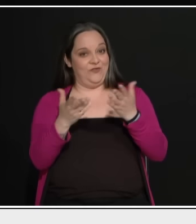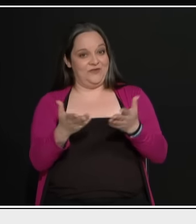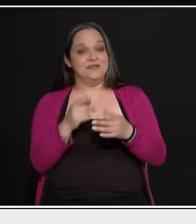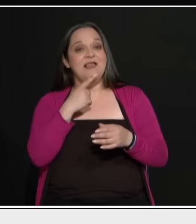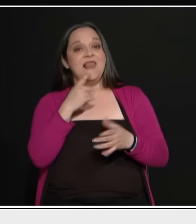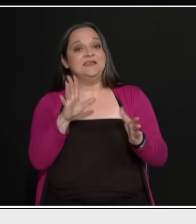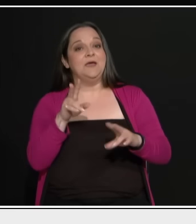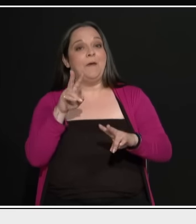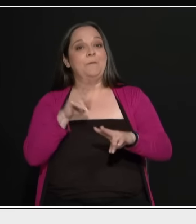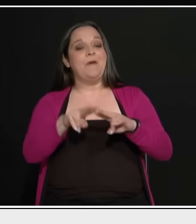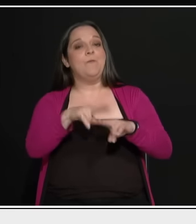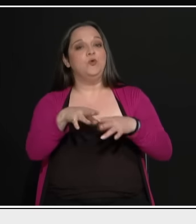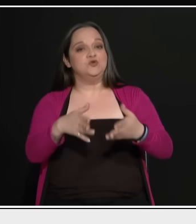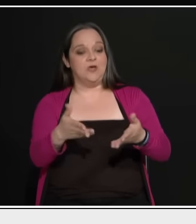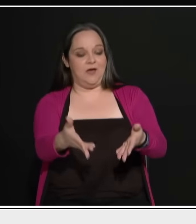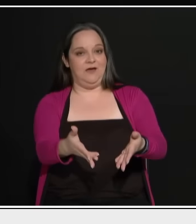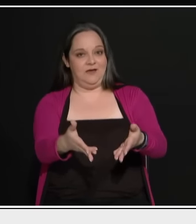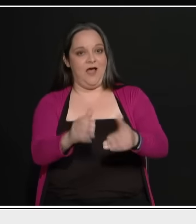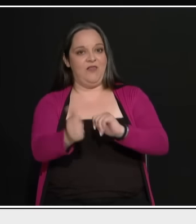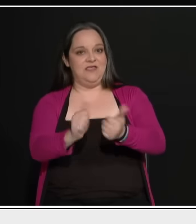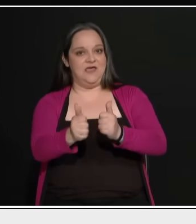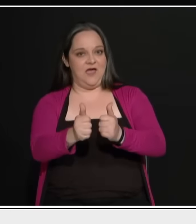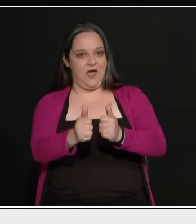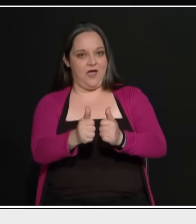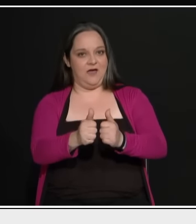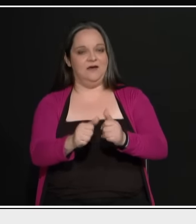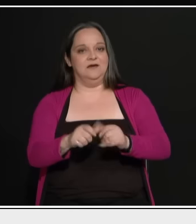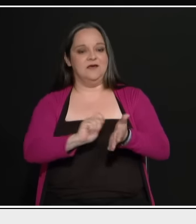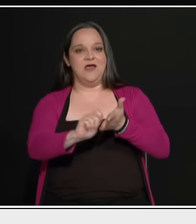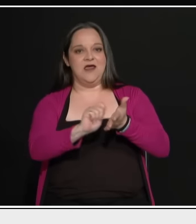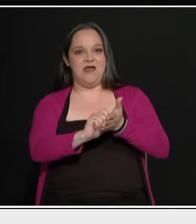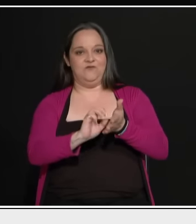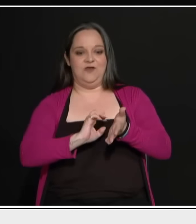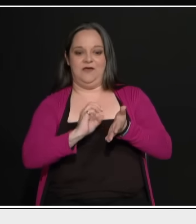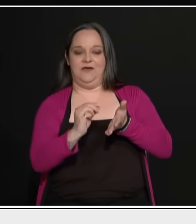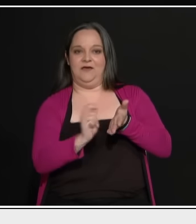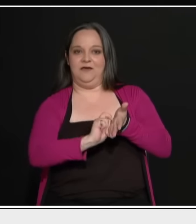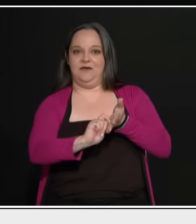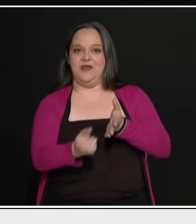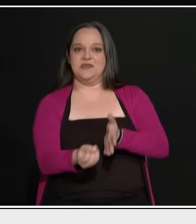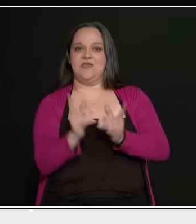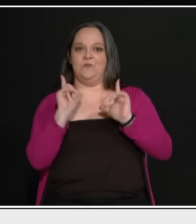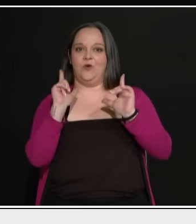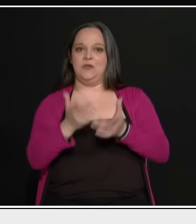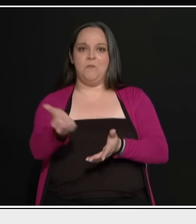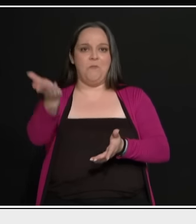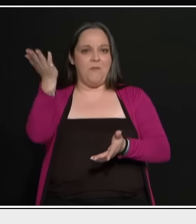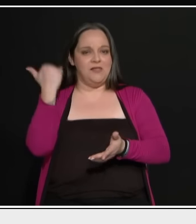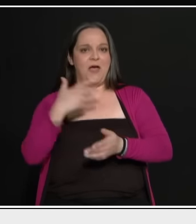παπούτσια του Μητσοτάκη, μου δείξε τις Ελβιέλες, που γράφουνε Νέα Δημοκρατία. Παλιά υπήρχαν Πασόκ παπούτσια, τώρα υπάρχουν και Νέα